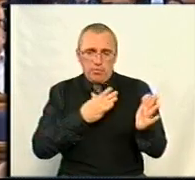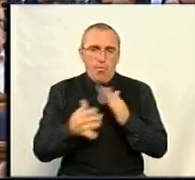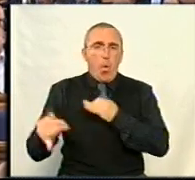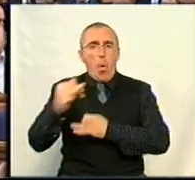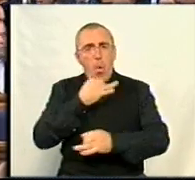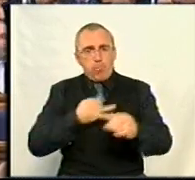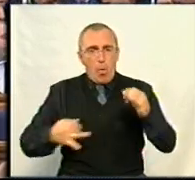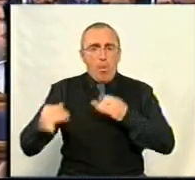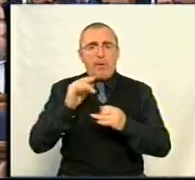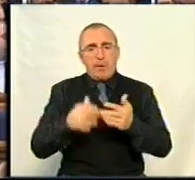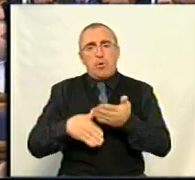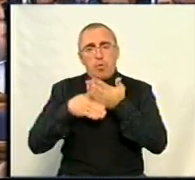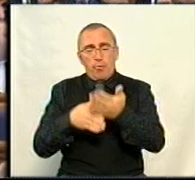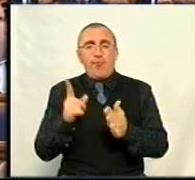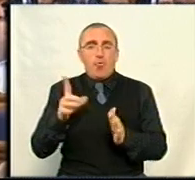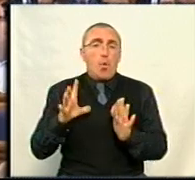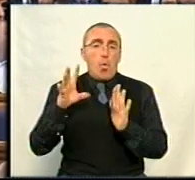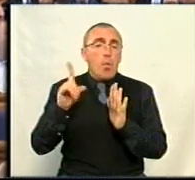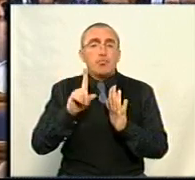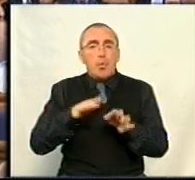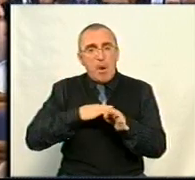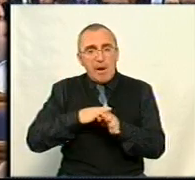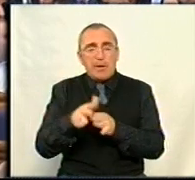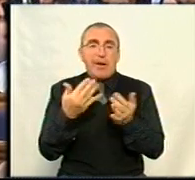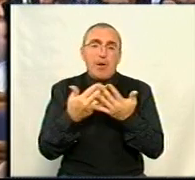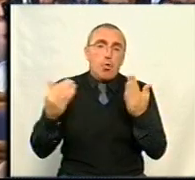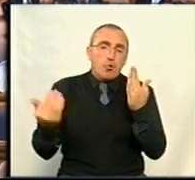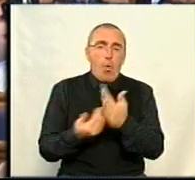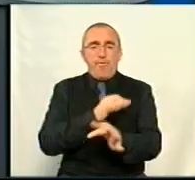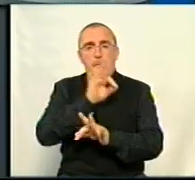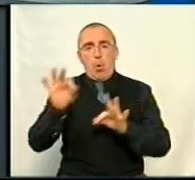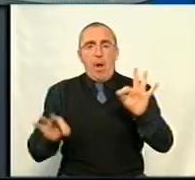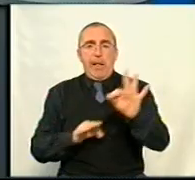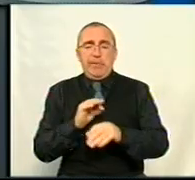обговорювати і допомагати в тому, щоб реалізувати якісь нові проєкти.